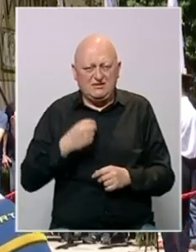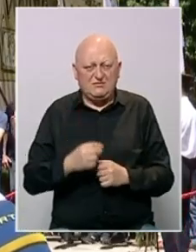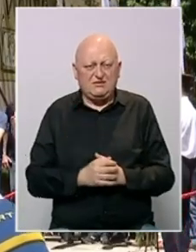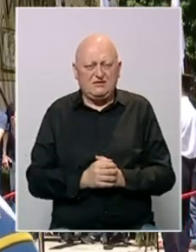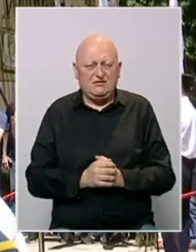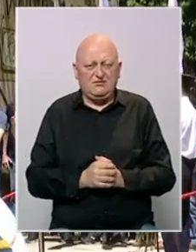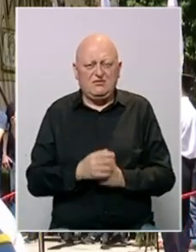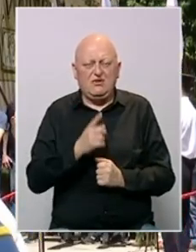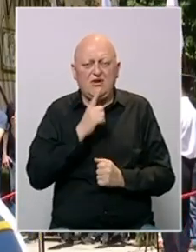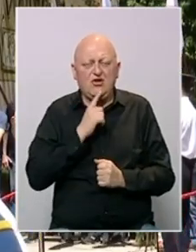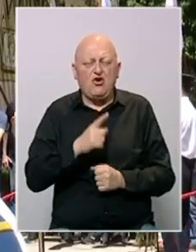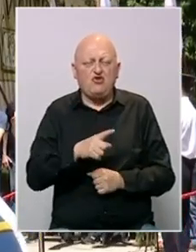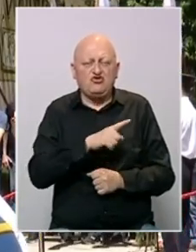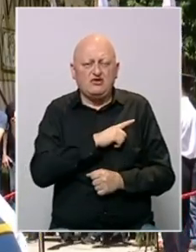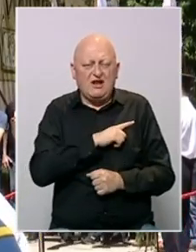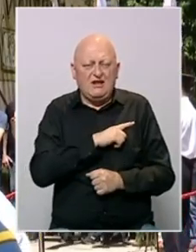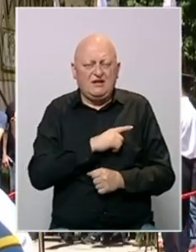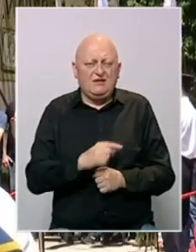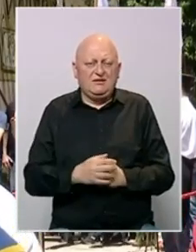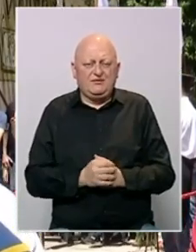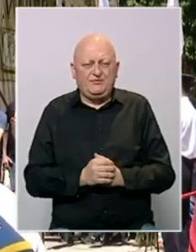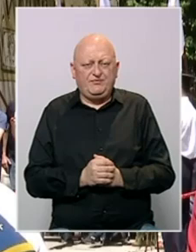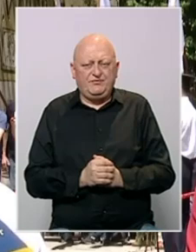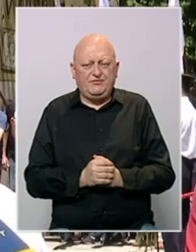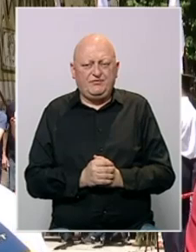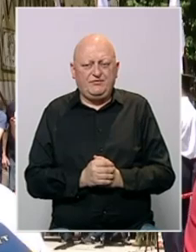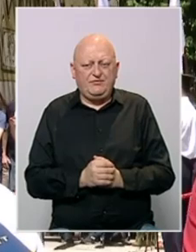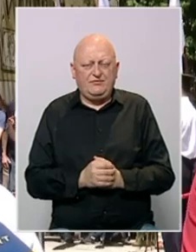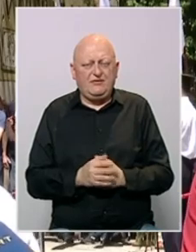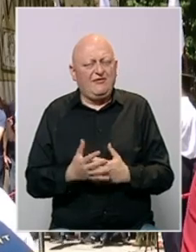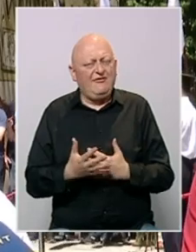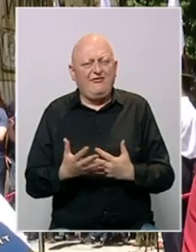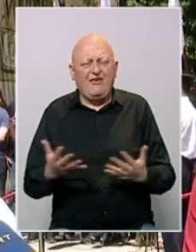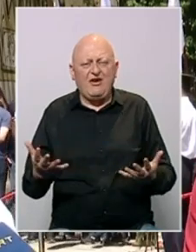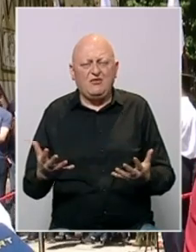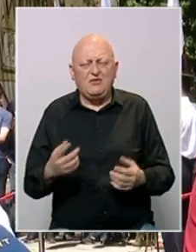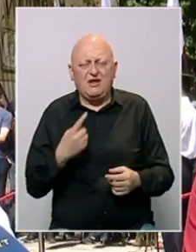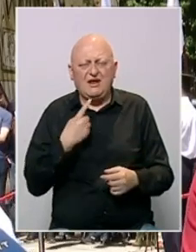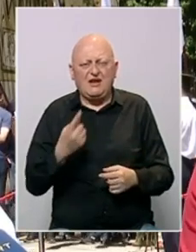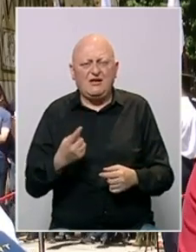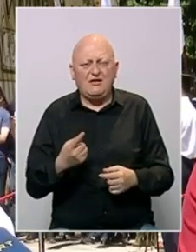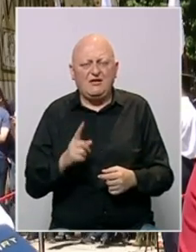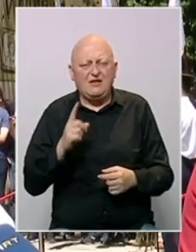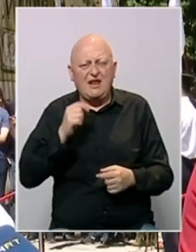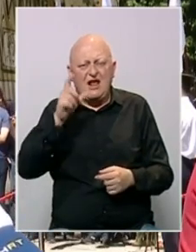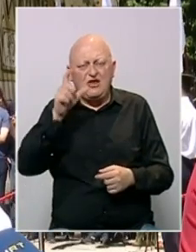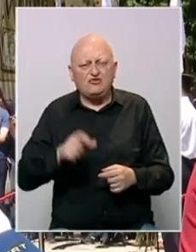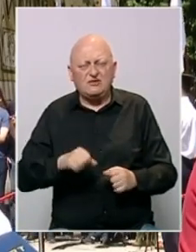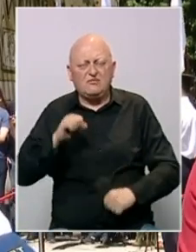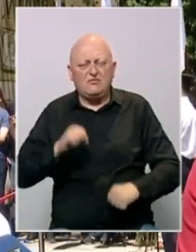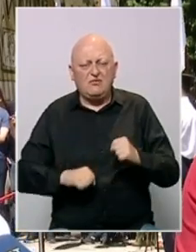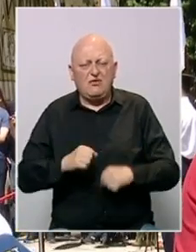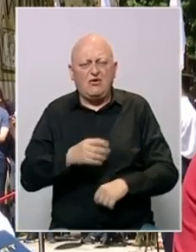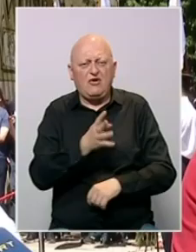koji su stradali veoma, rekao bi, neljuskim postupcima